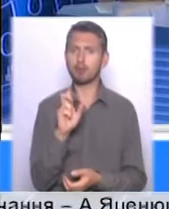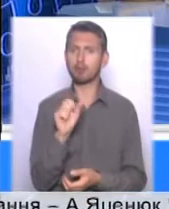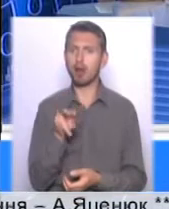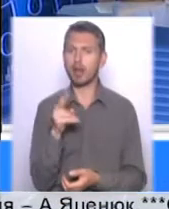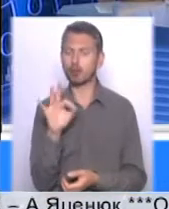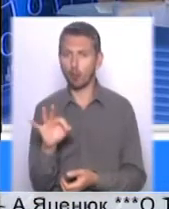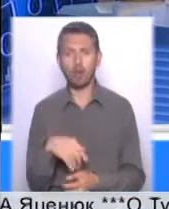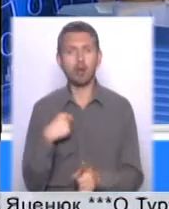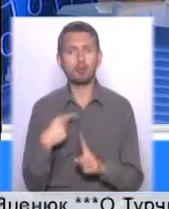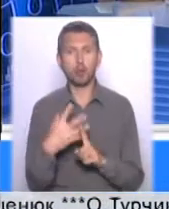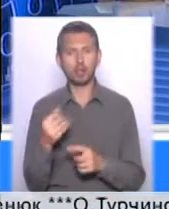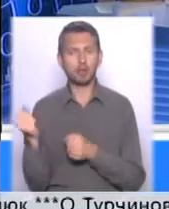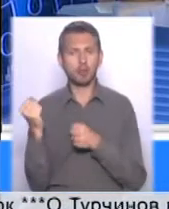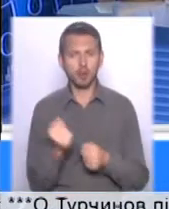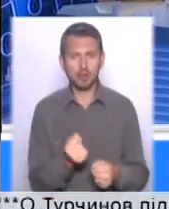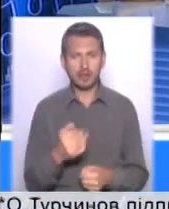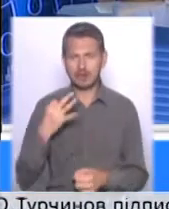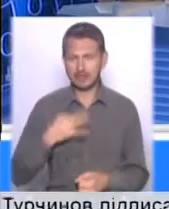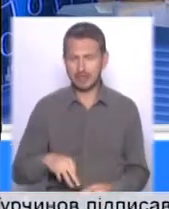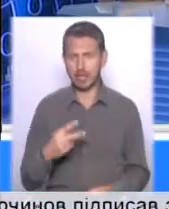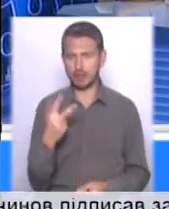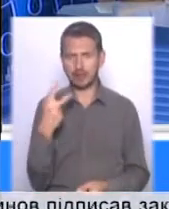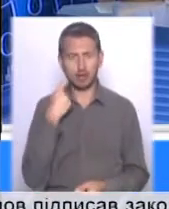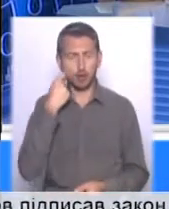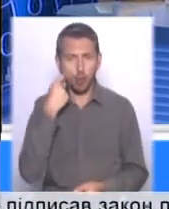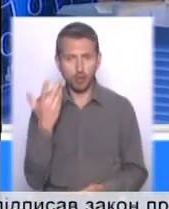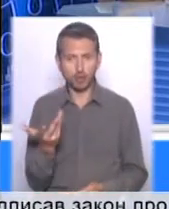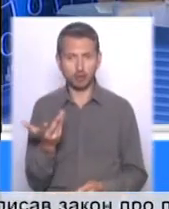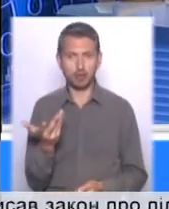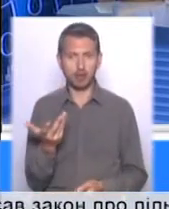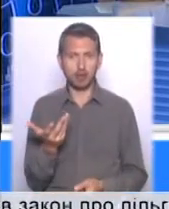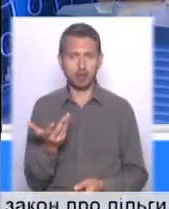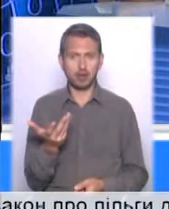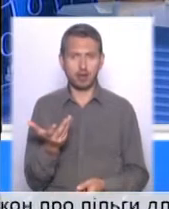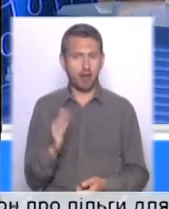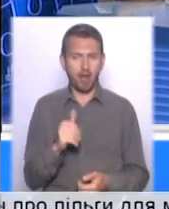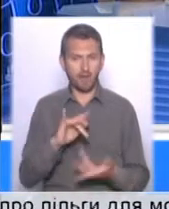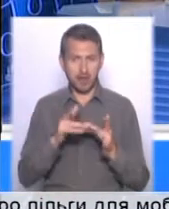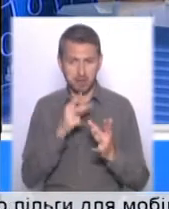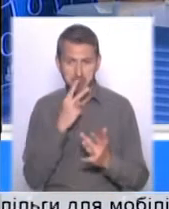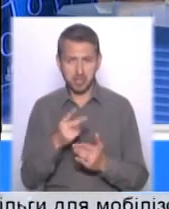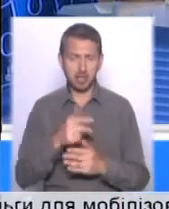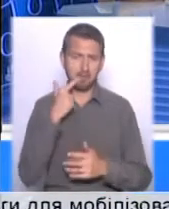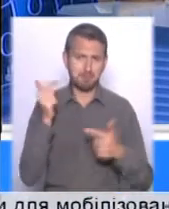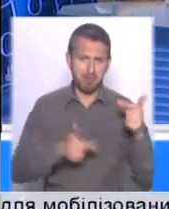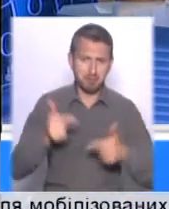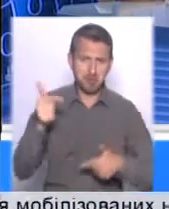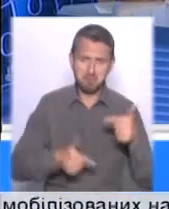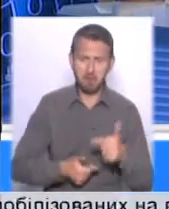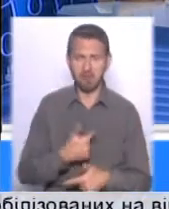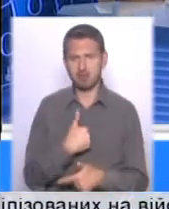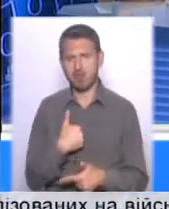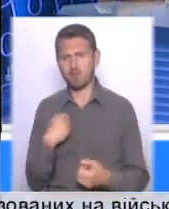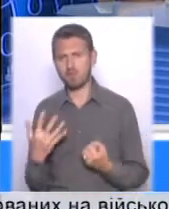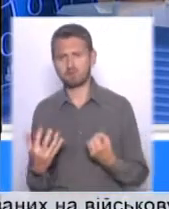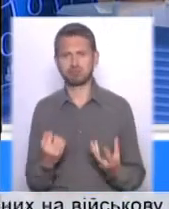у Ігоря. Ще я притягнув туди сина 23 роки. Відкройте інтернет, який він там маск перемасла. Я всіх, то, я то другое.